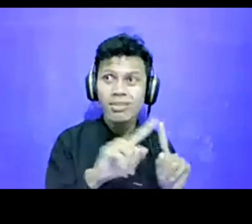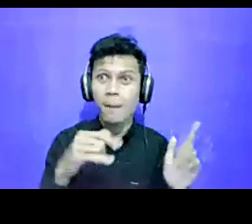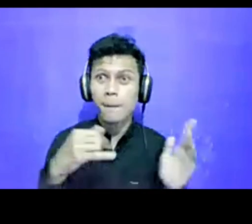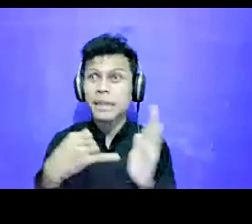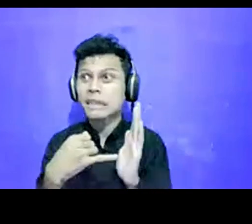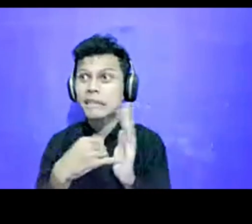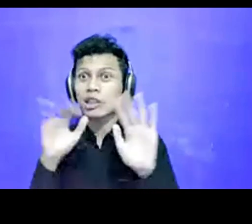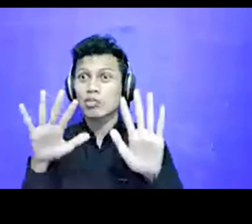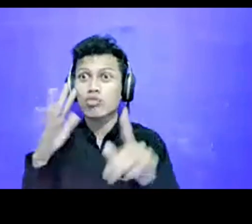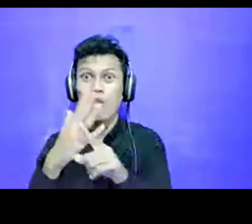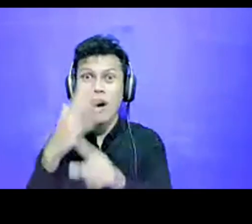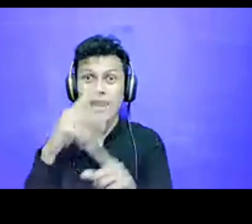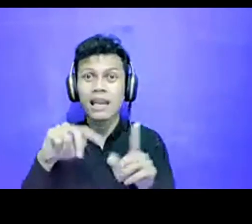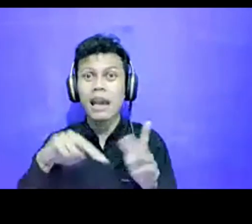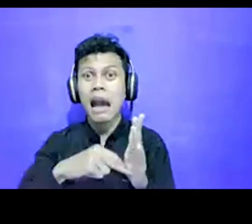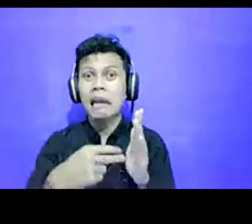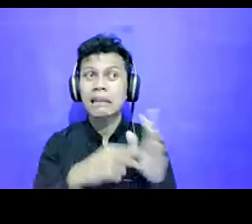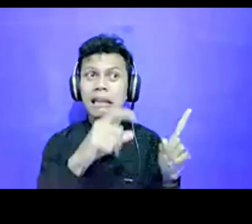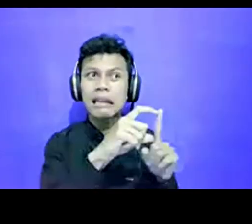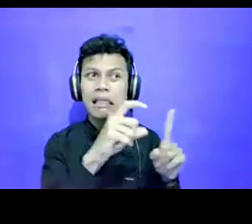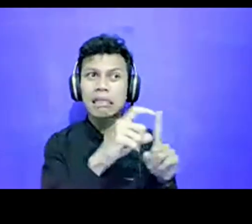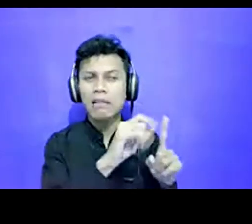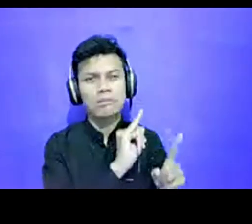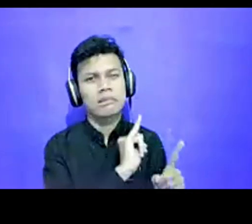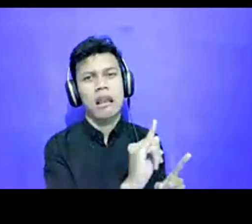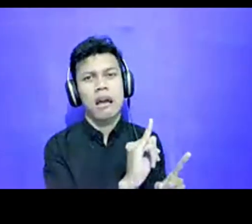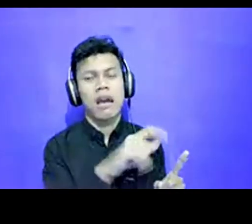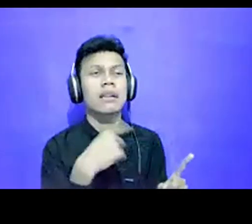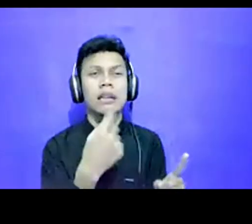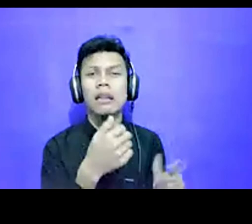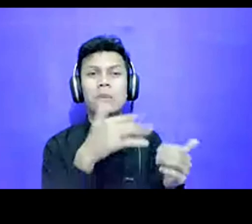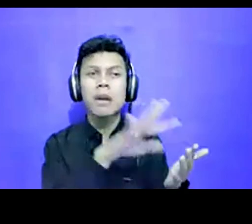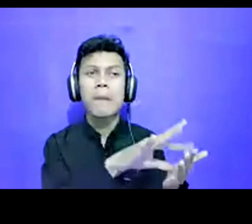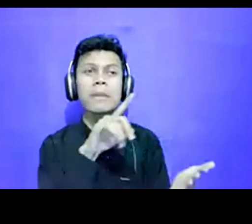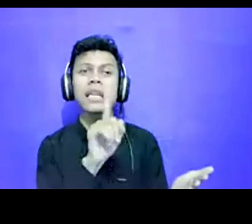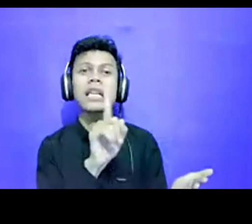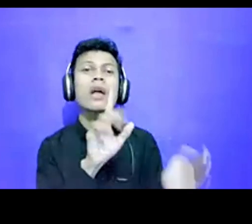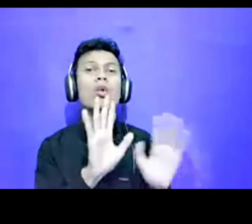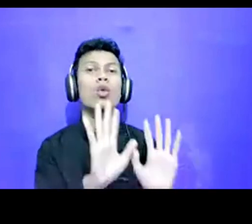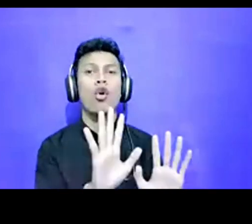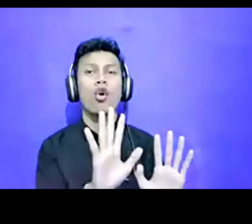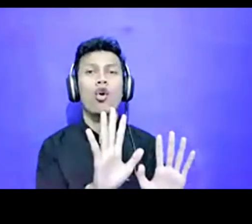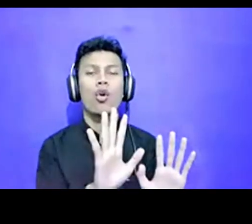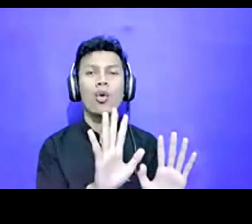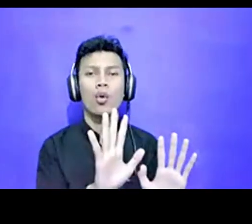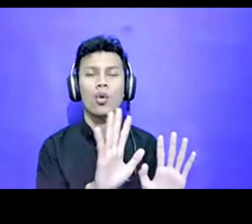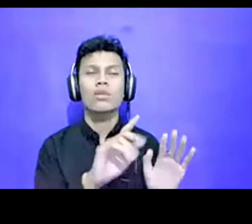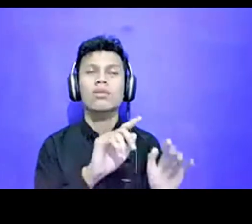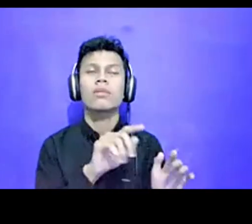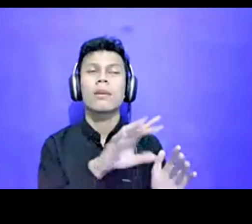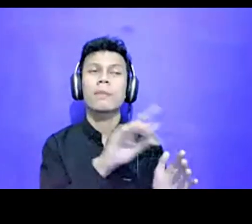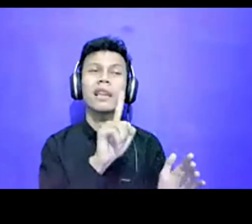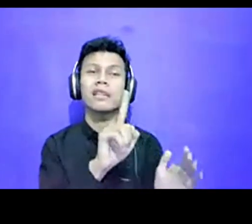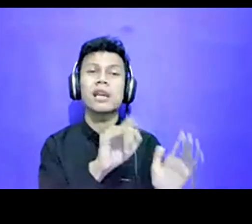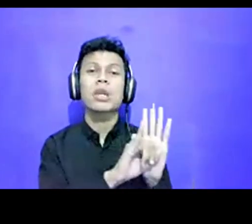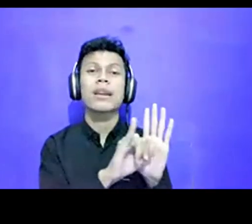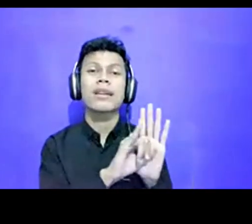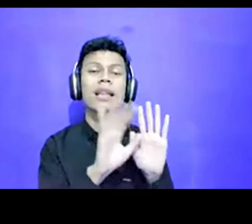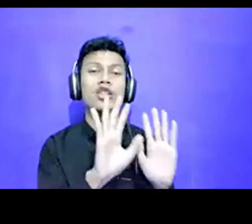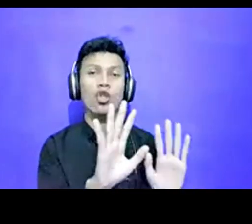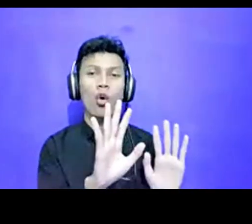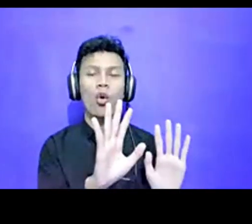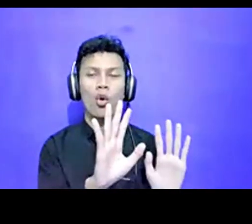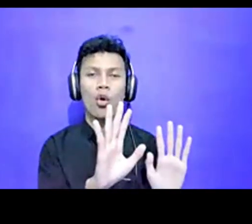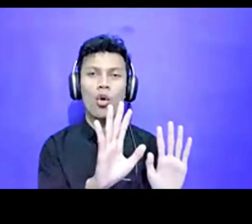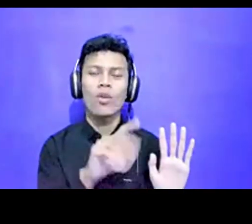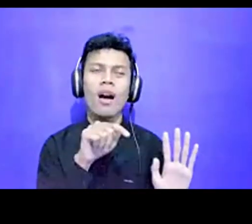berarti nggak valid dong datanya, kita hanya bisa pakai, satu nomor saja, satu identitas saja gitu, jadi itu